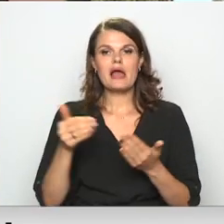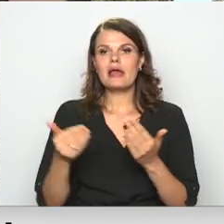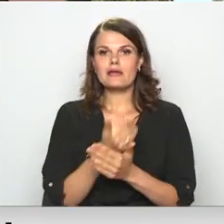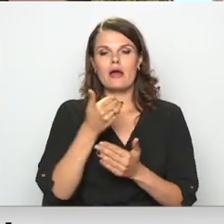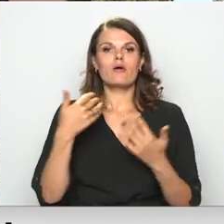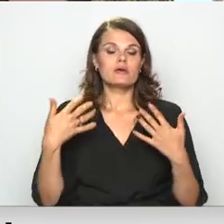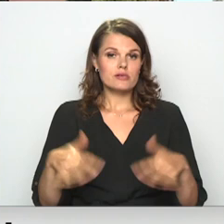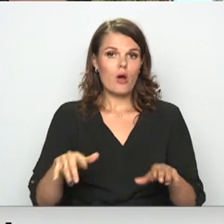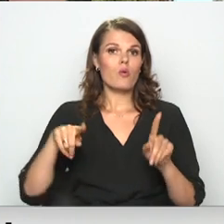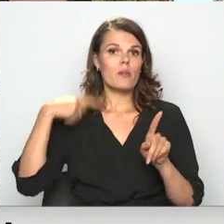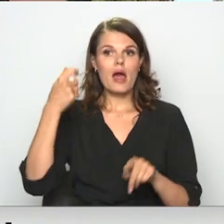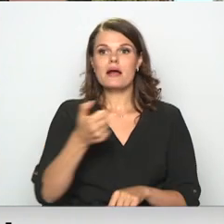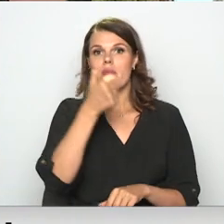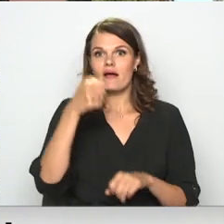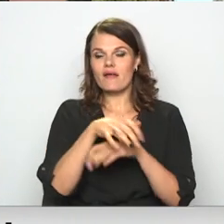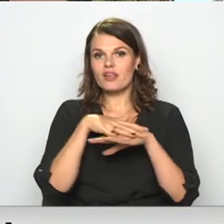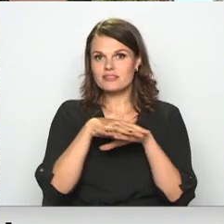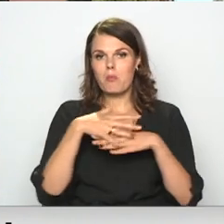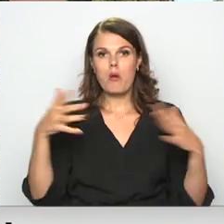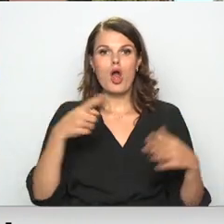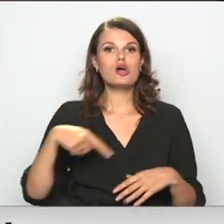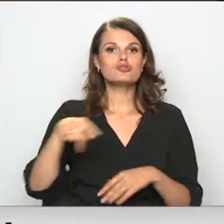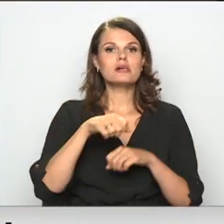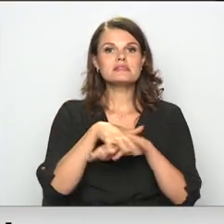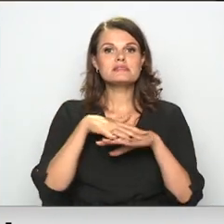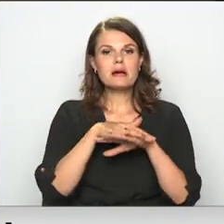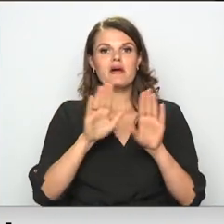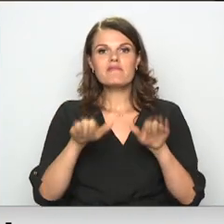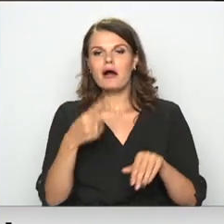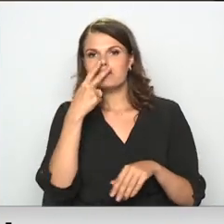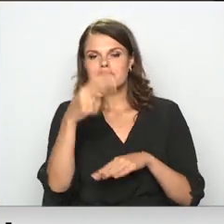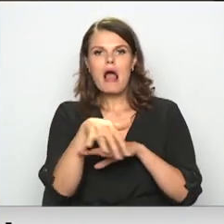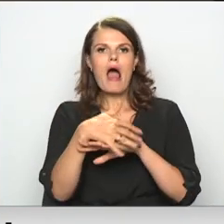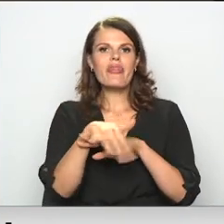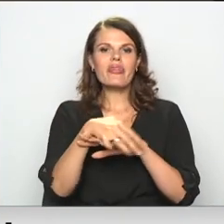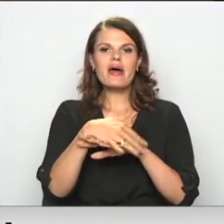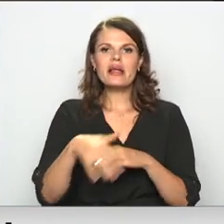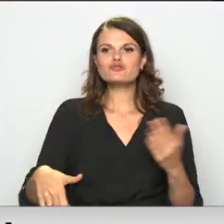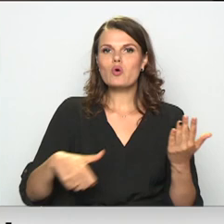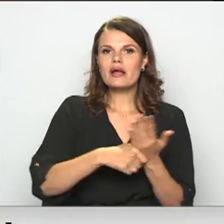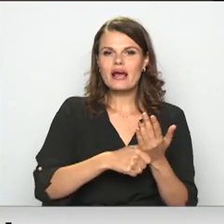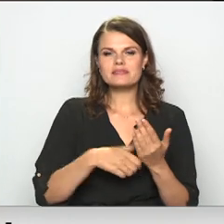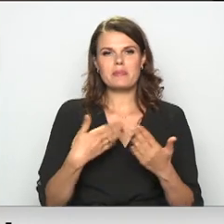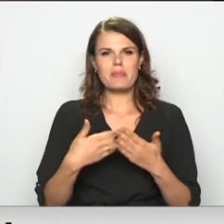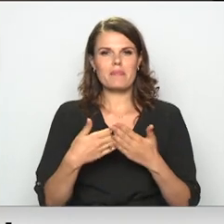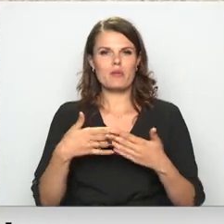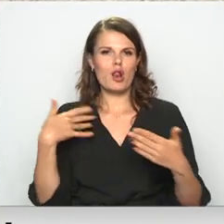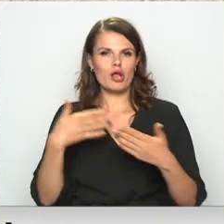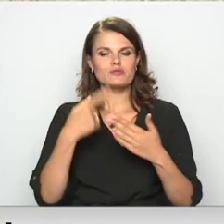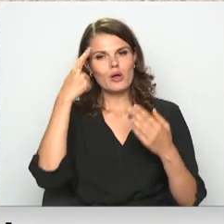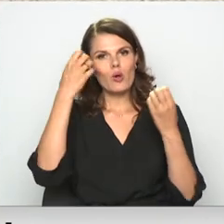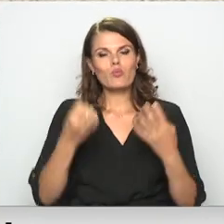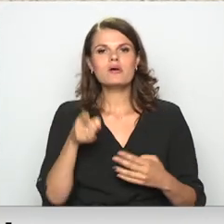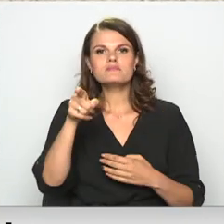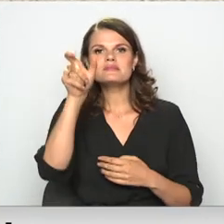nākamā gada sākumā plašākai sabiedrībai varētu būt pieejams adrešu reģistrs. Ja līdz šim, lai noskaidrota kādas personas adresi,